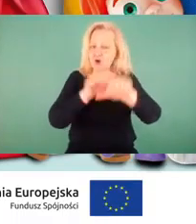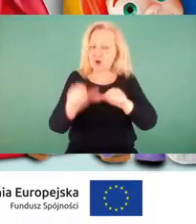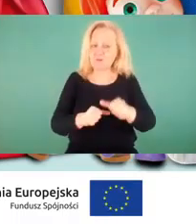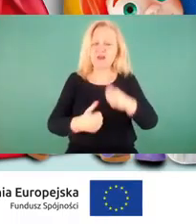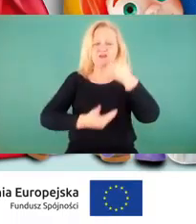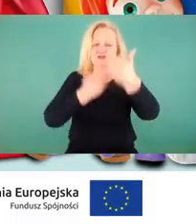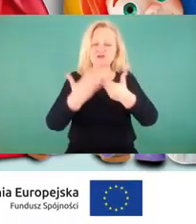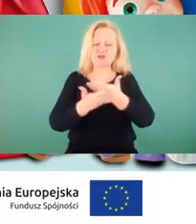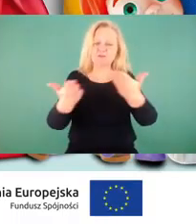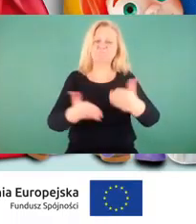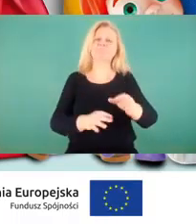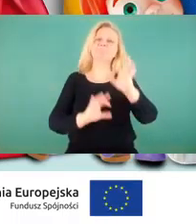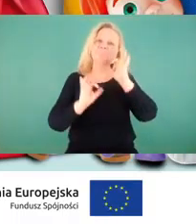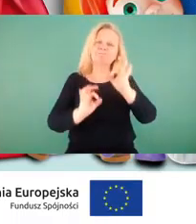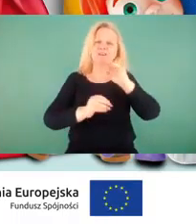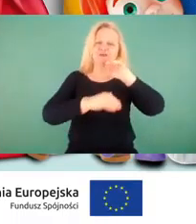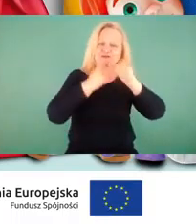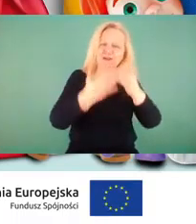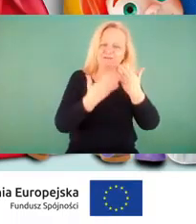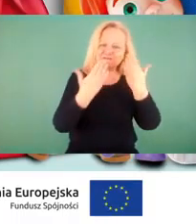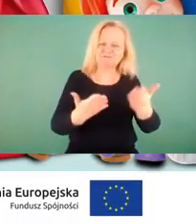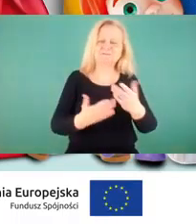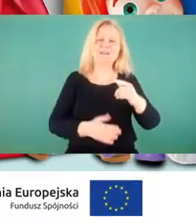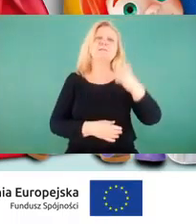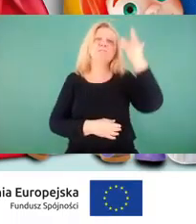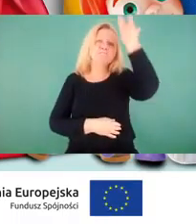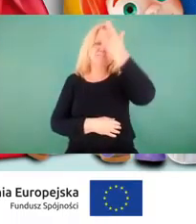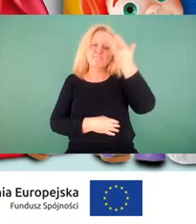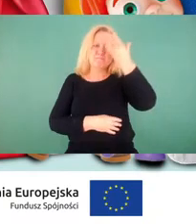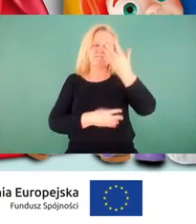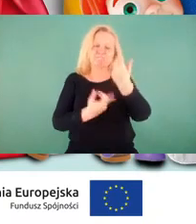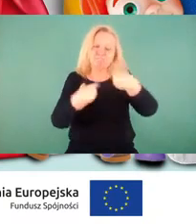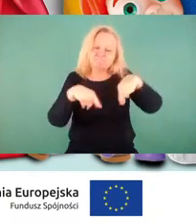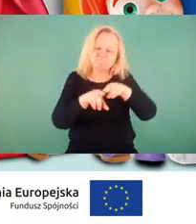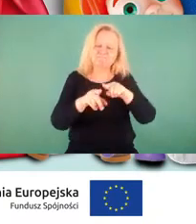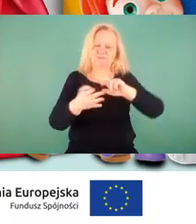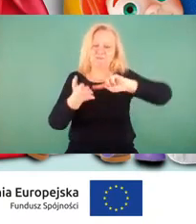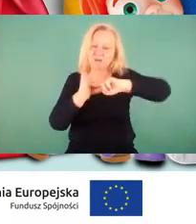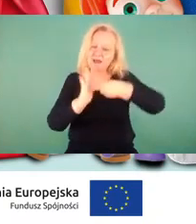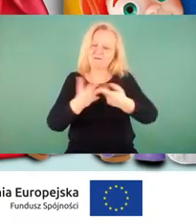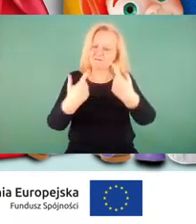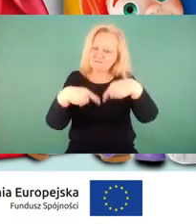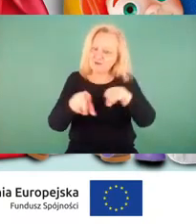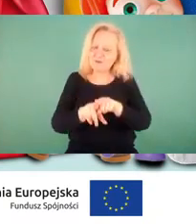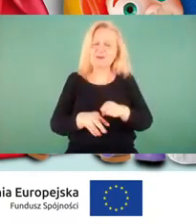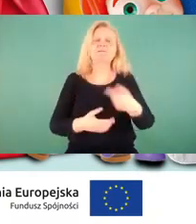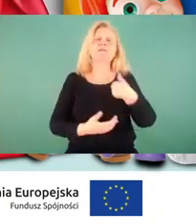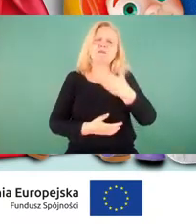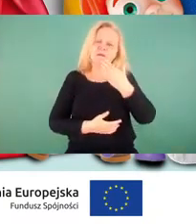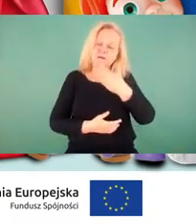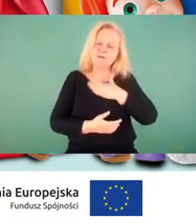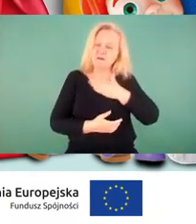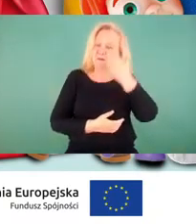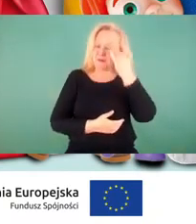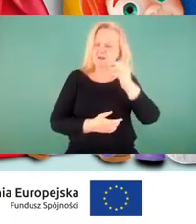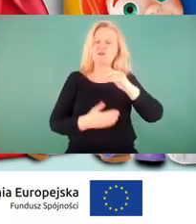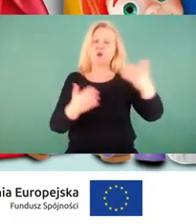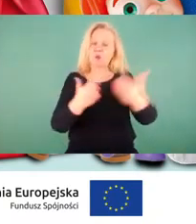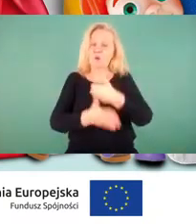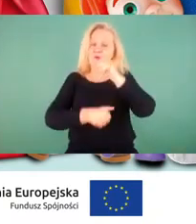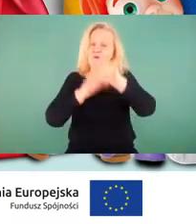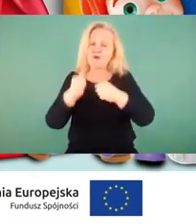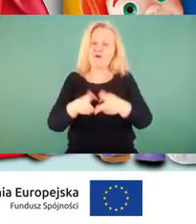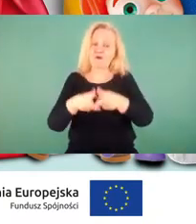pomyślności. Niech spełnią się wszystkie Państwa plany i marzenia. Mam nadzieję, że nowy rok przyniesie wiele ciekawych